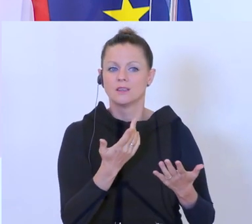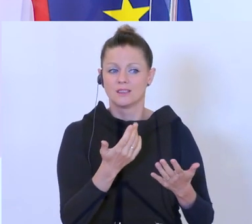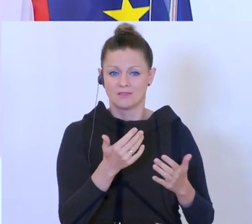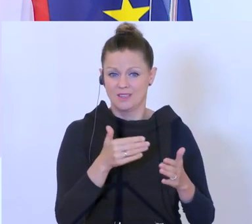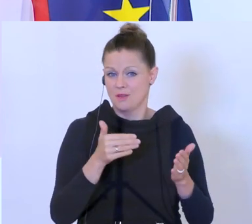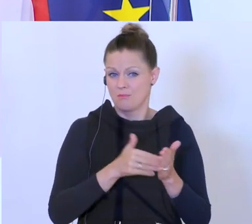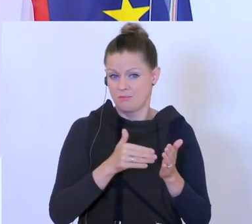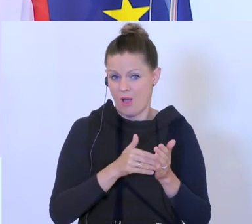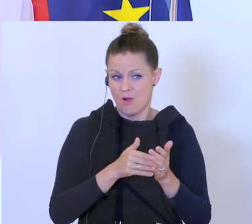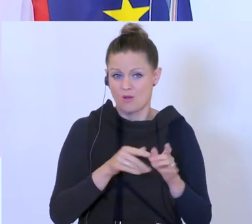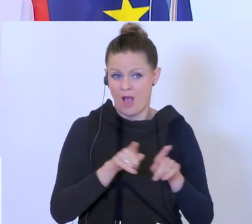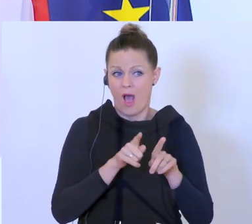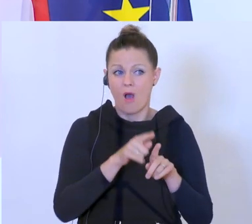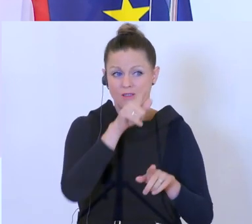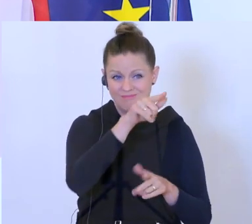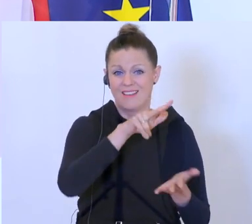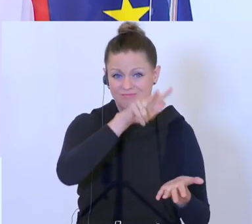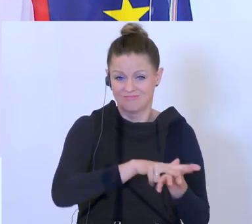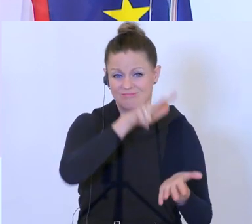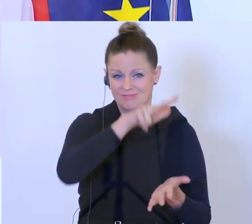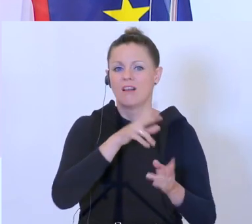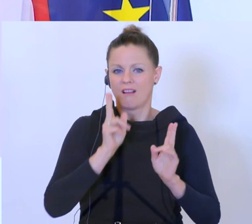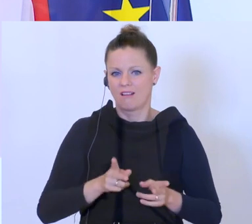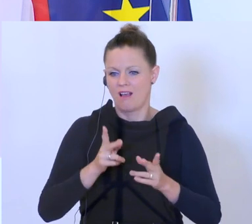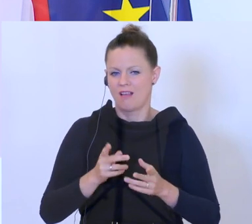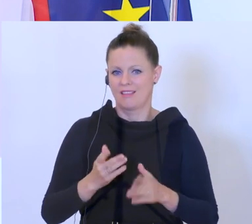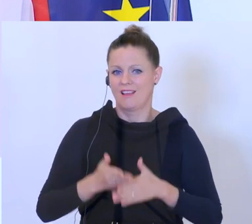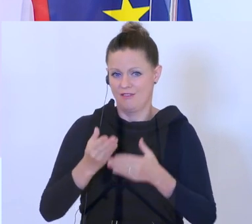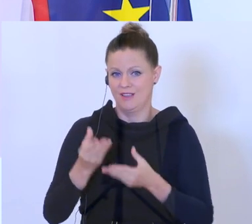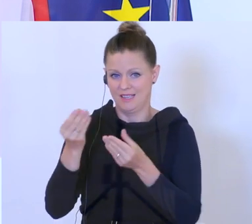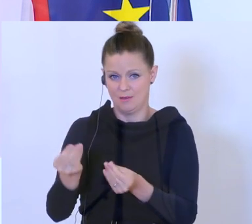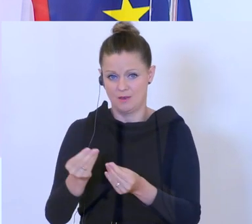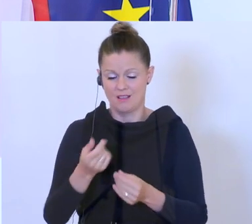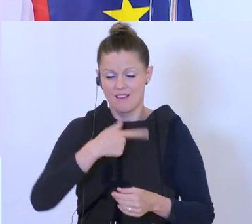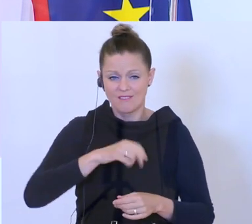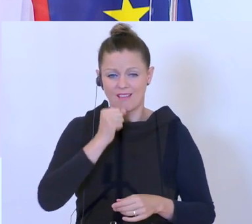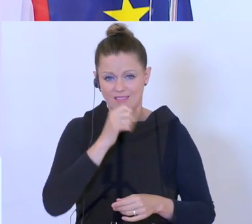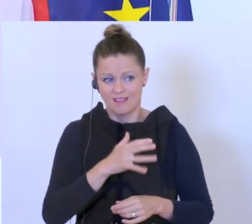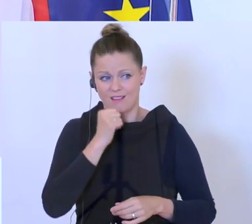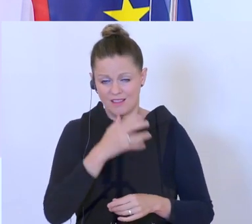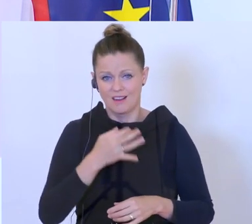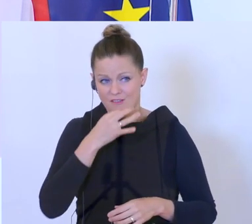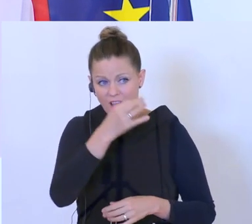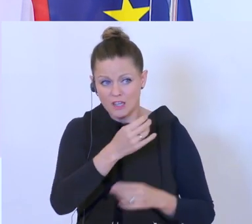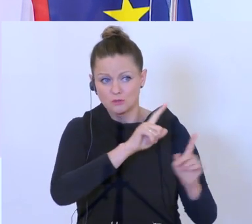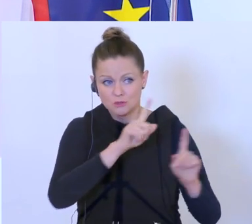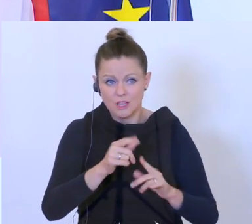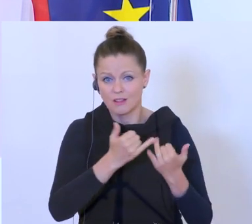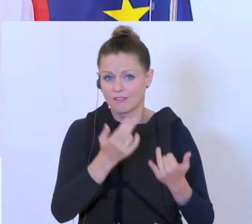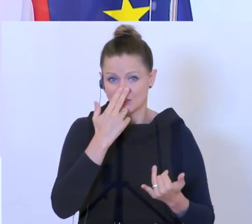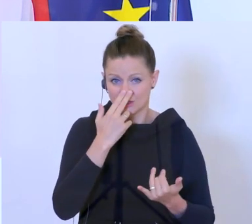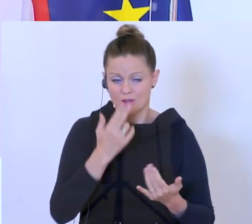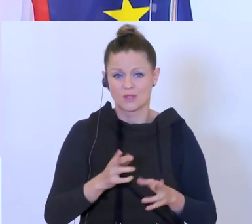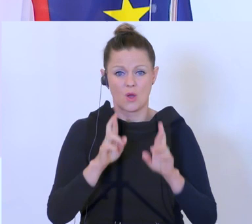ja auch von Brüssel notifizieren lassen. Wir fragen hier täglich nach, wie der Status ist und